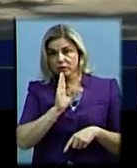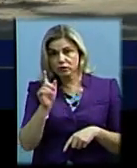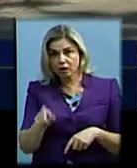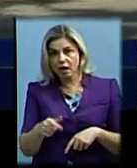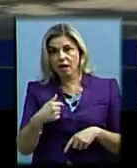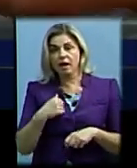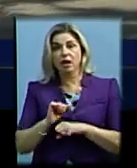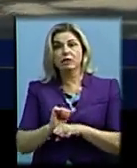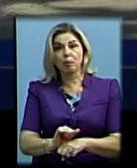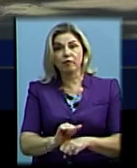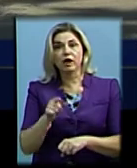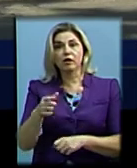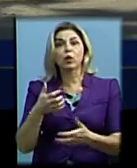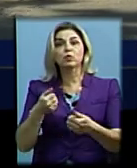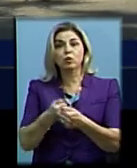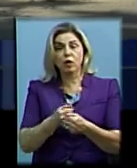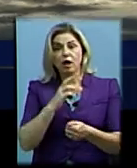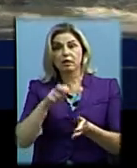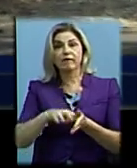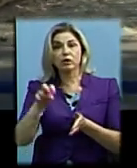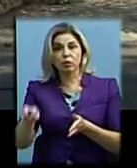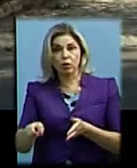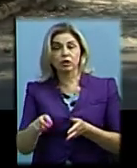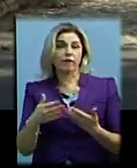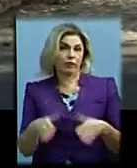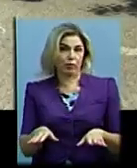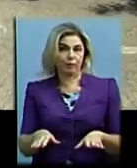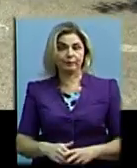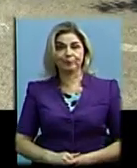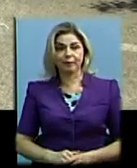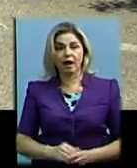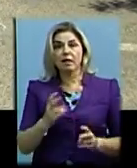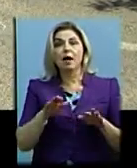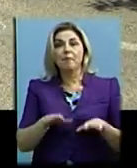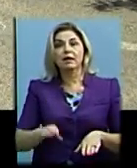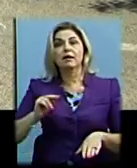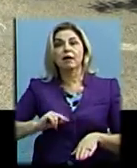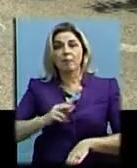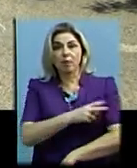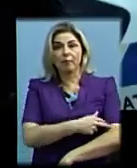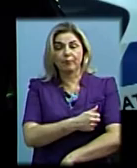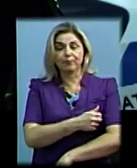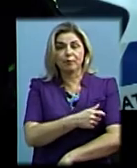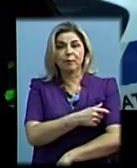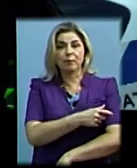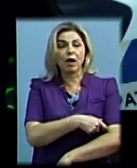загальмував. Її стукнув. Вона відскочила. Ось якби все. На місці працювала патрульна поліція.